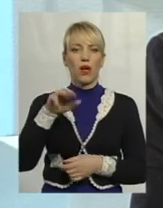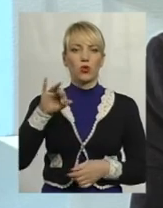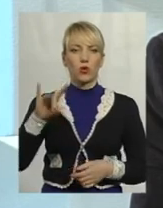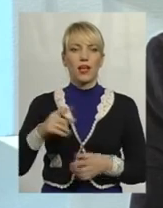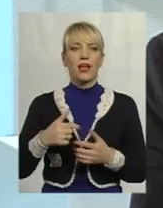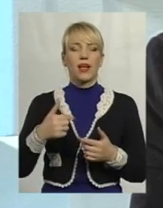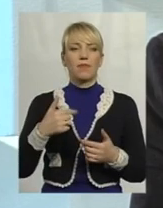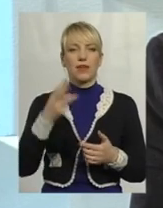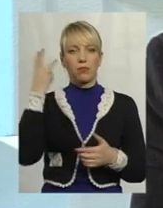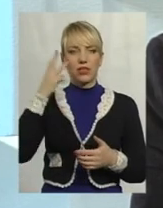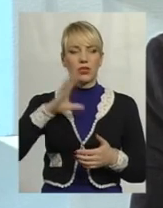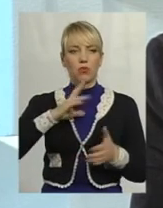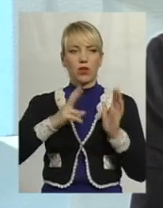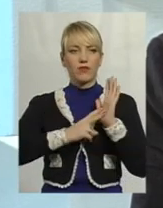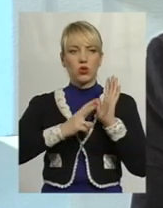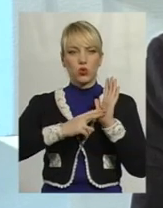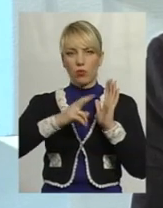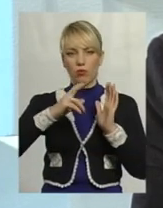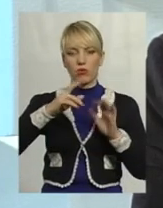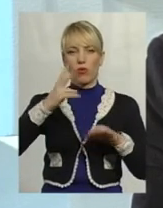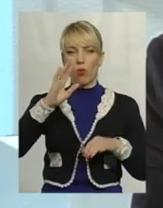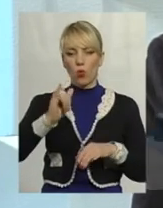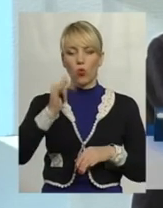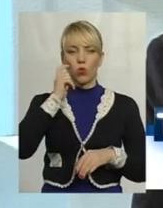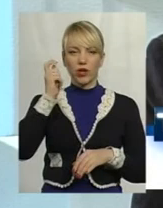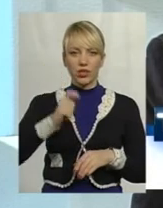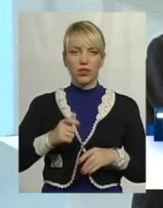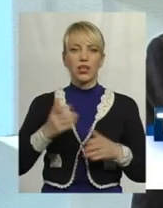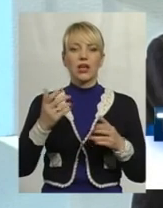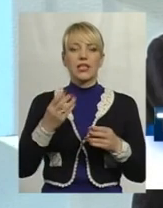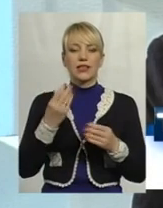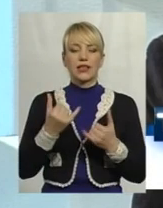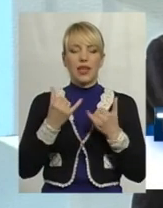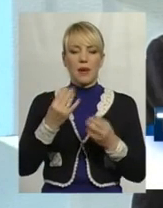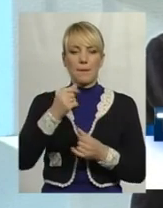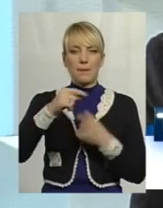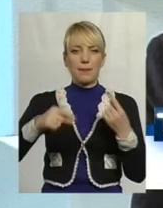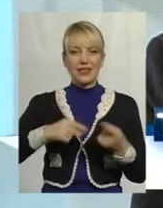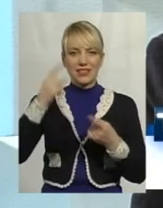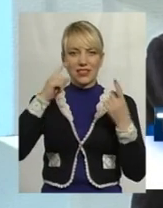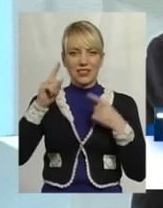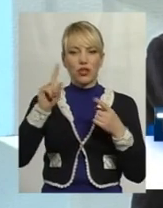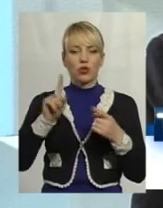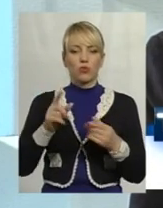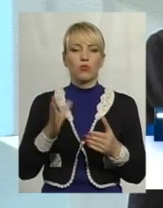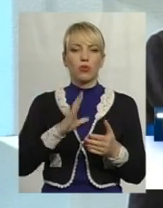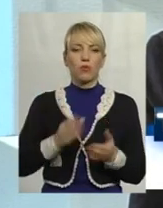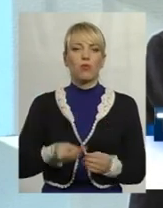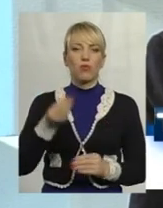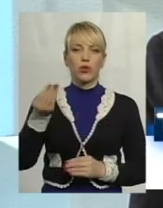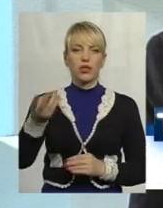на сьомому місці в державі за кількістю бізнес-ідей, які були подані для участі в конкурсі, для розгляду в конкурсі.